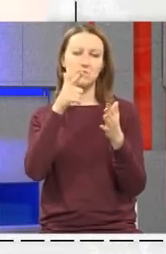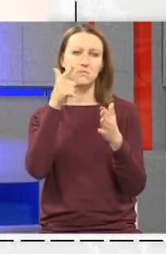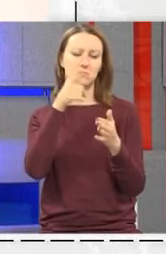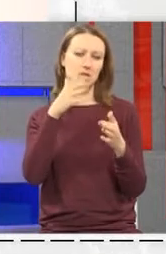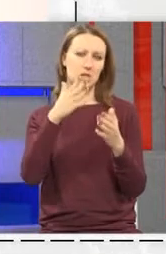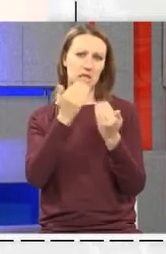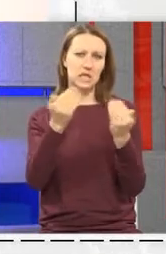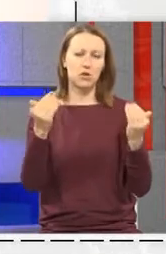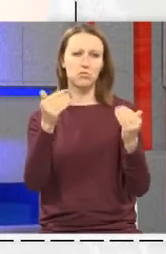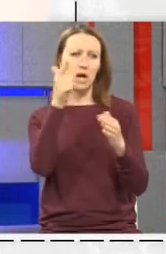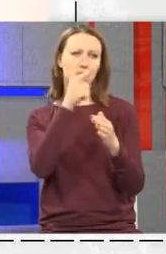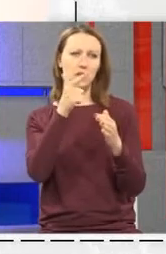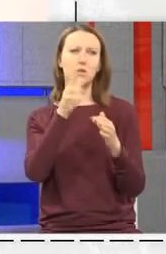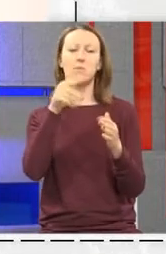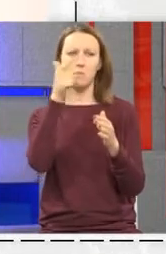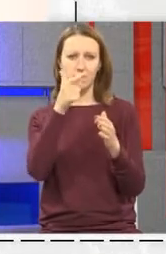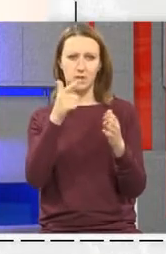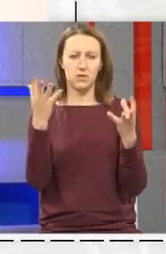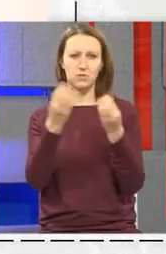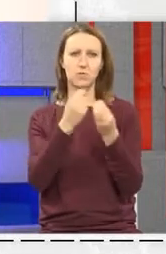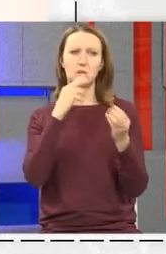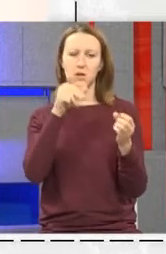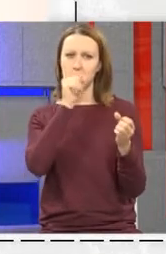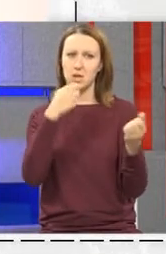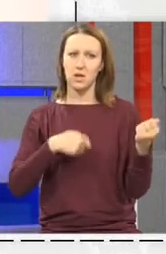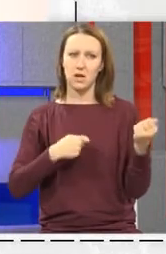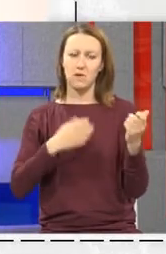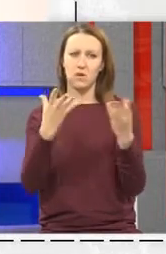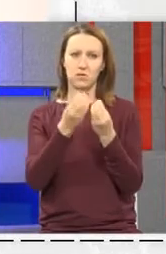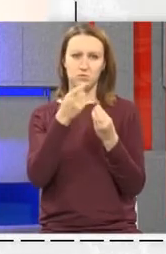video projekciju Imamo i video projekciju Imamo i koncert